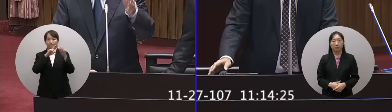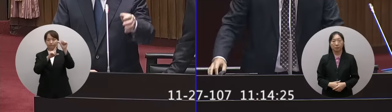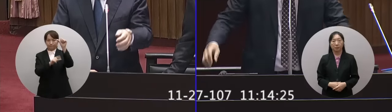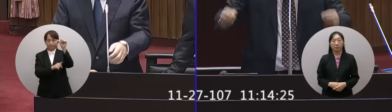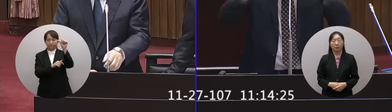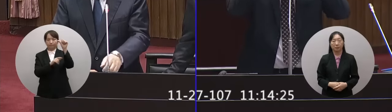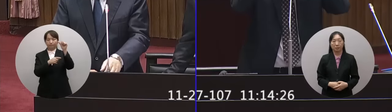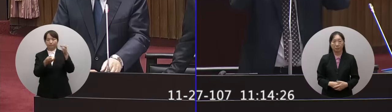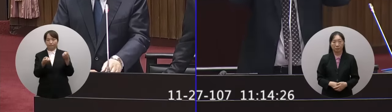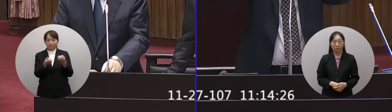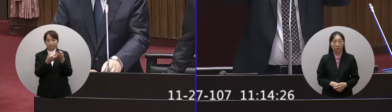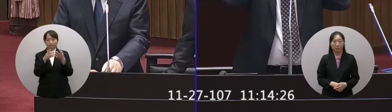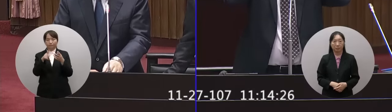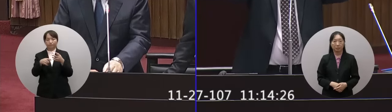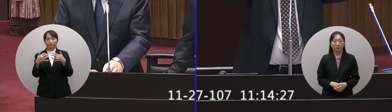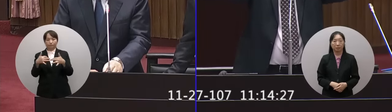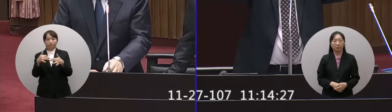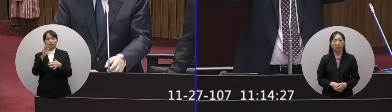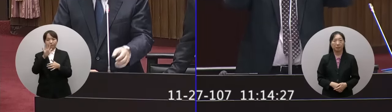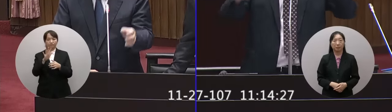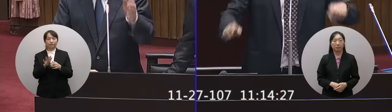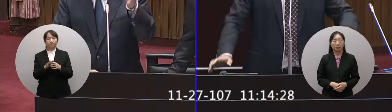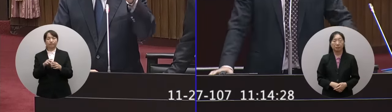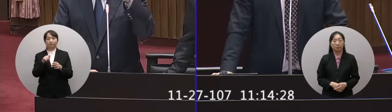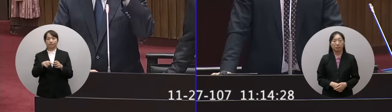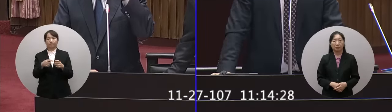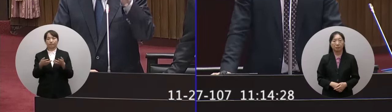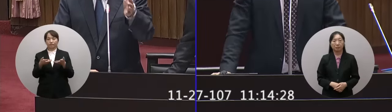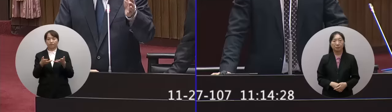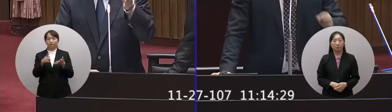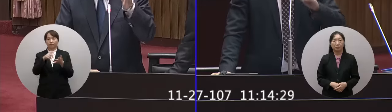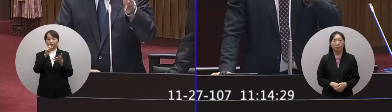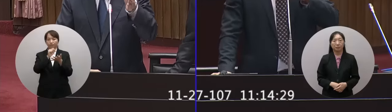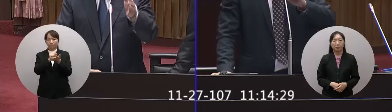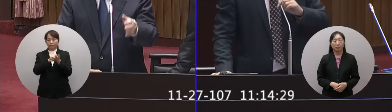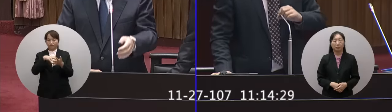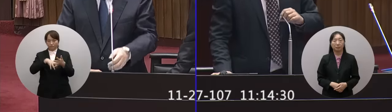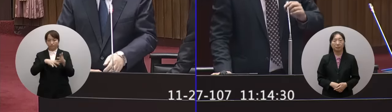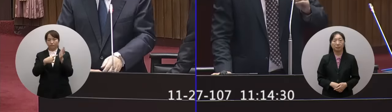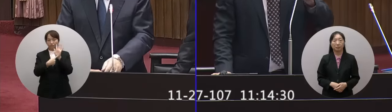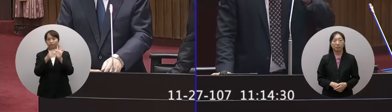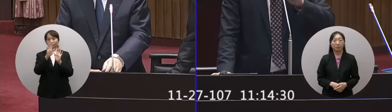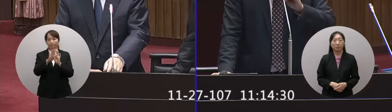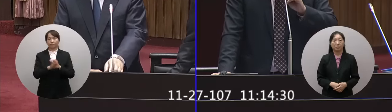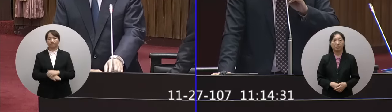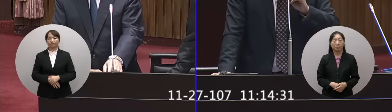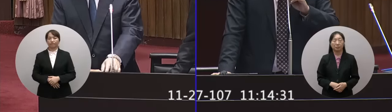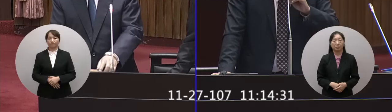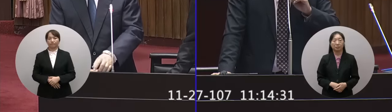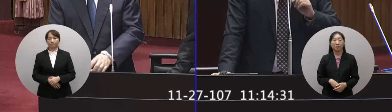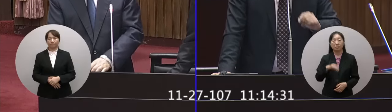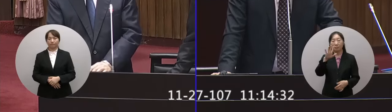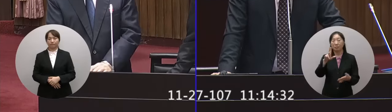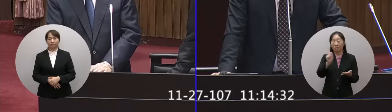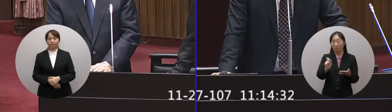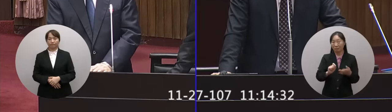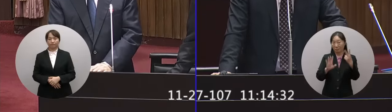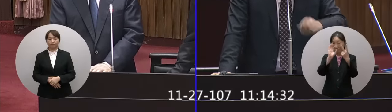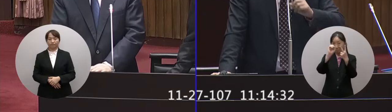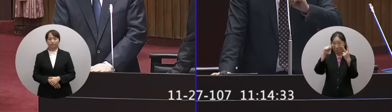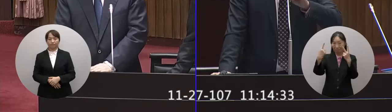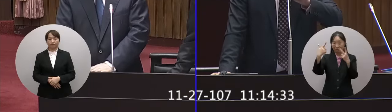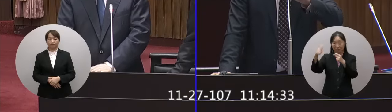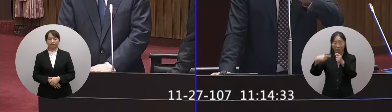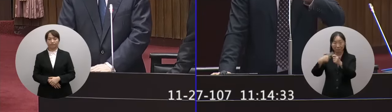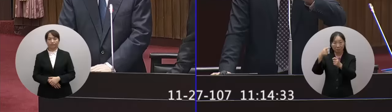月已經發生主翁棒的一場問題那這部分我們在報告裡面都有呈現出來你有寫2016年的時候